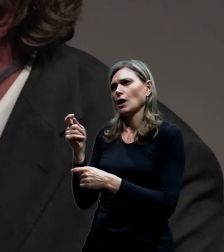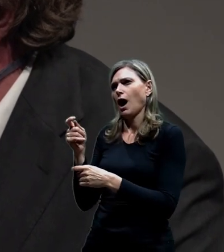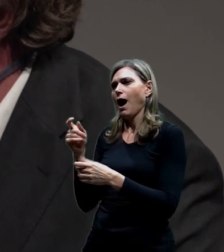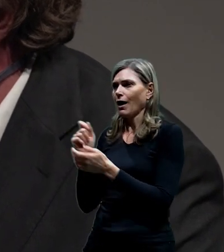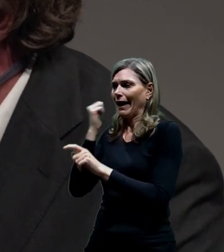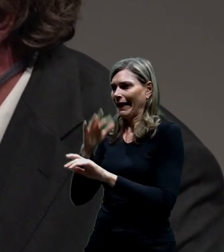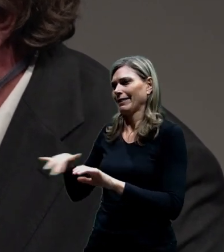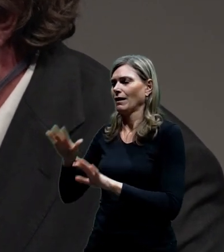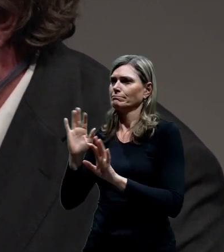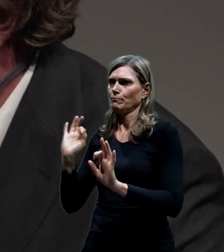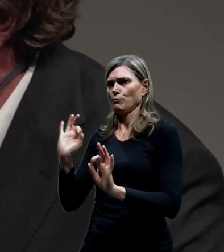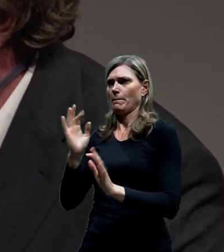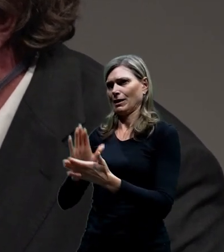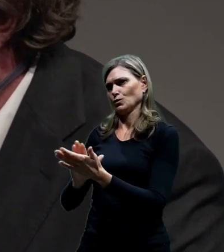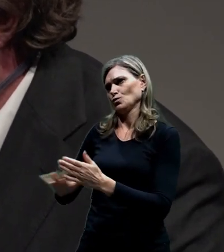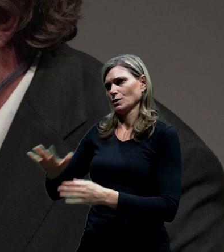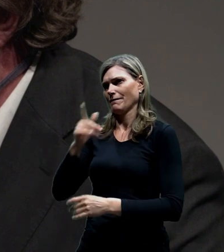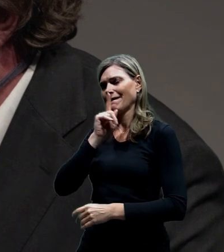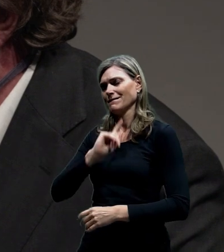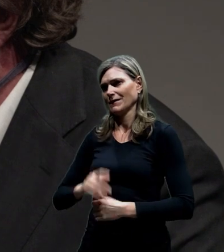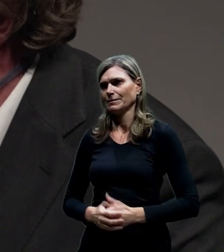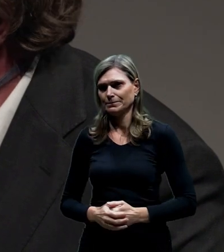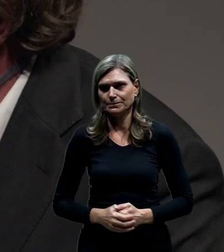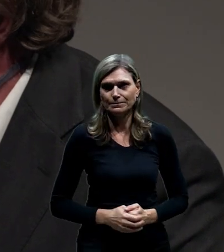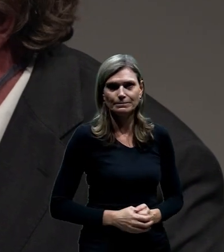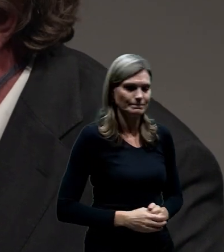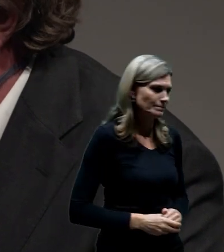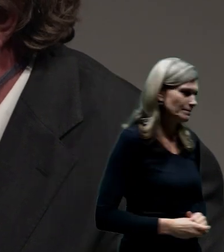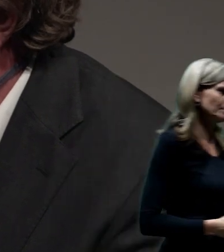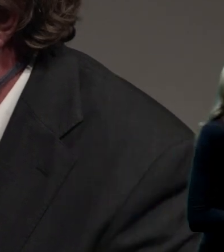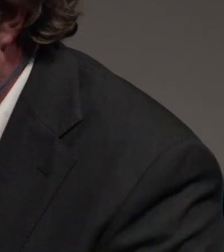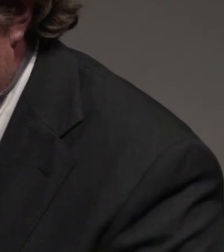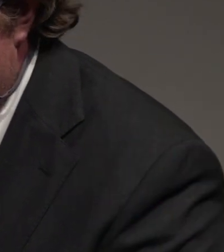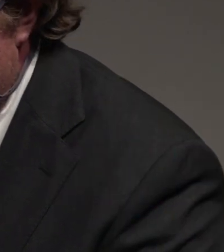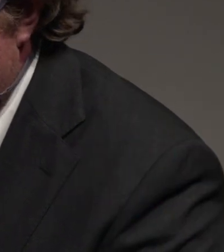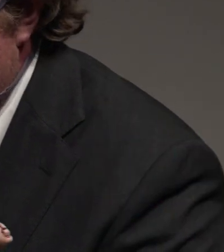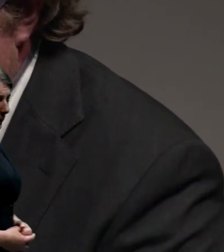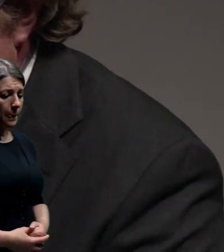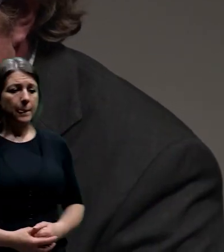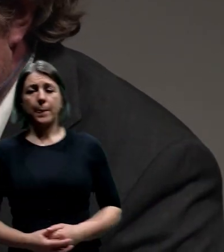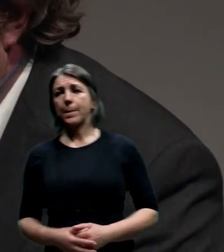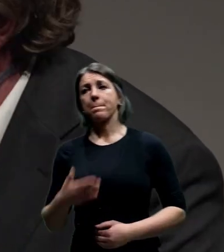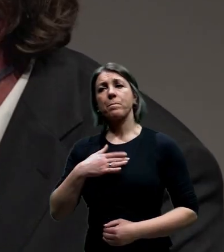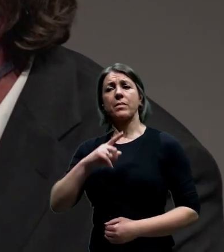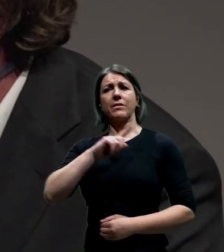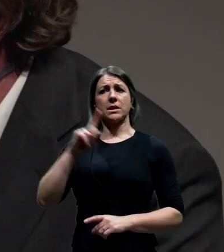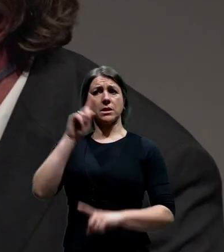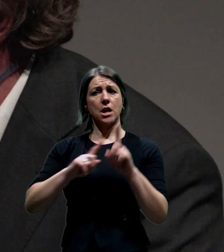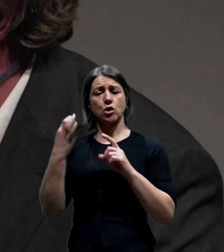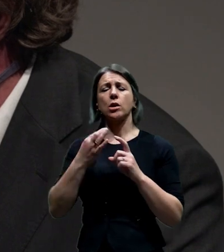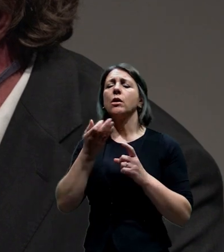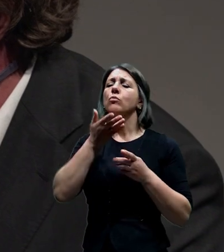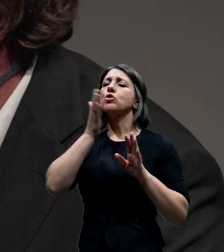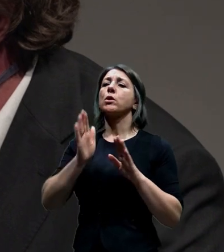Ale osobně považuju, kdyby někdy v budoucnu padlo rozhodnutí, že ten okruh má být